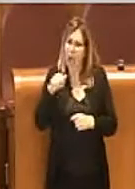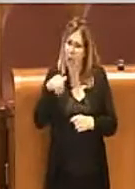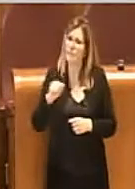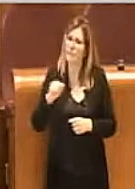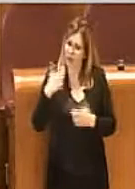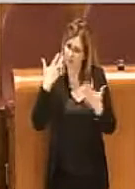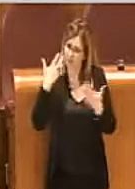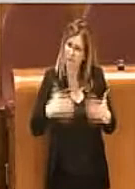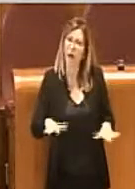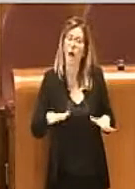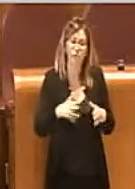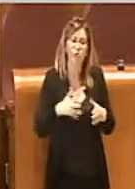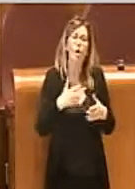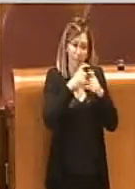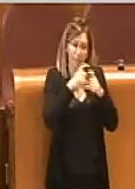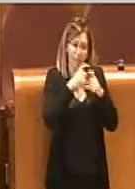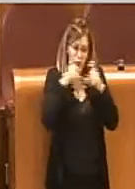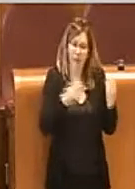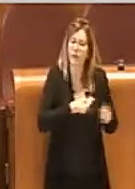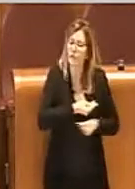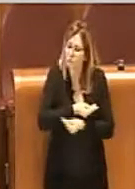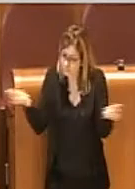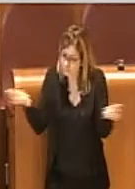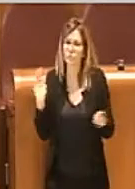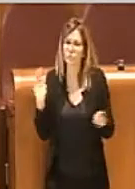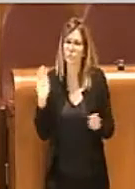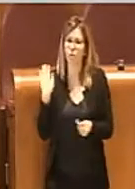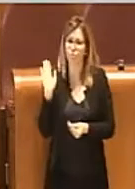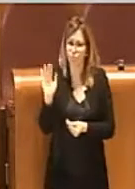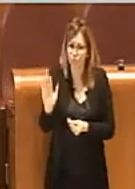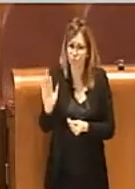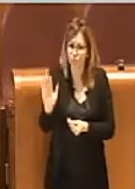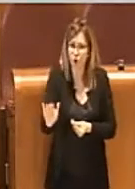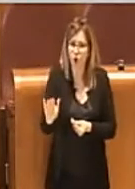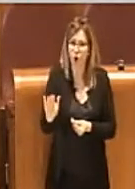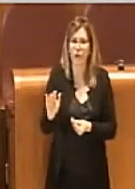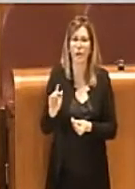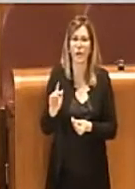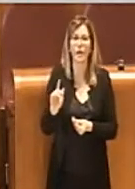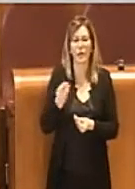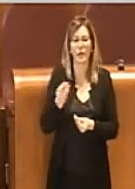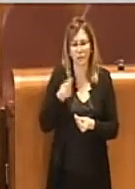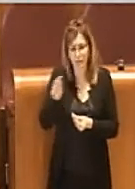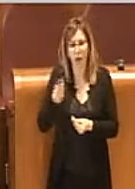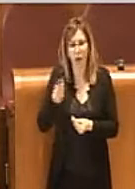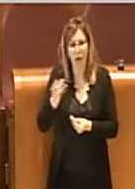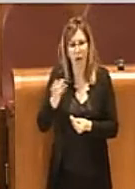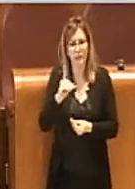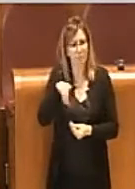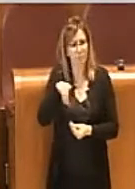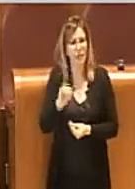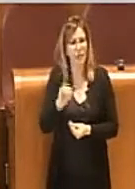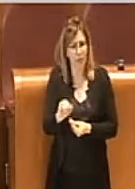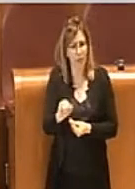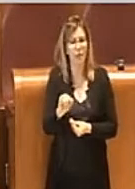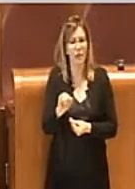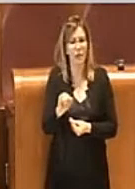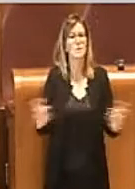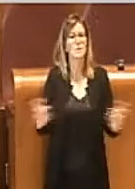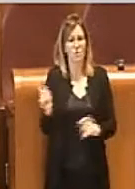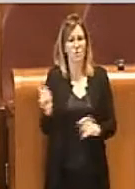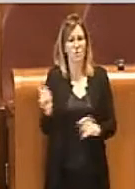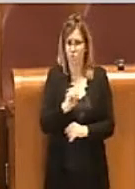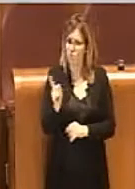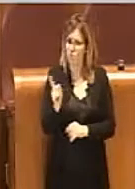distribuite agli operatori, lo fa quotidianamente, chiaramente non li lascia sprovvisti dei DPI, questo è chiaramente